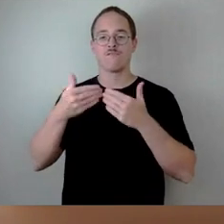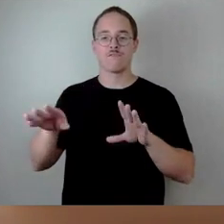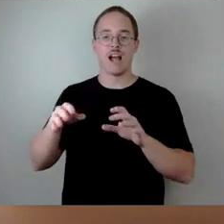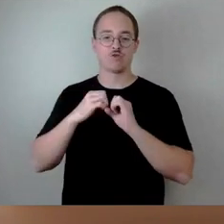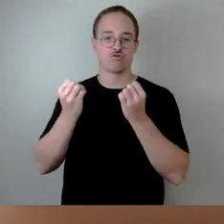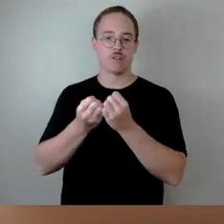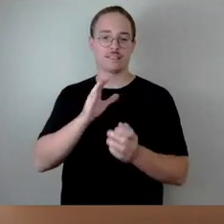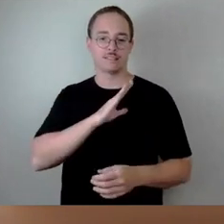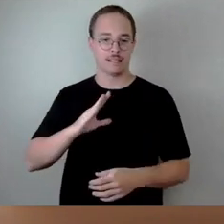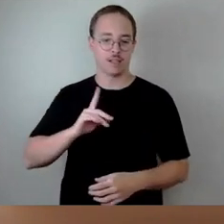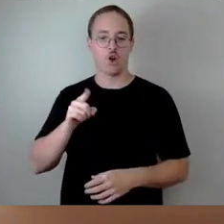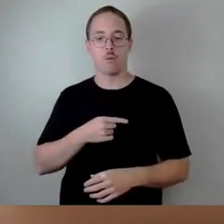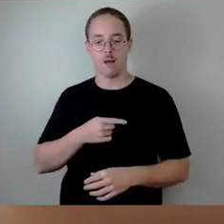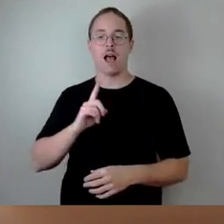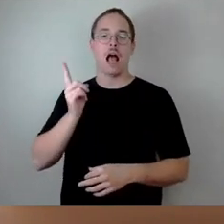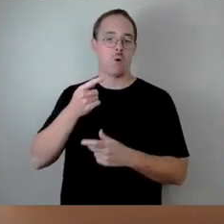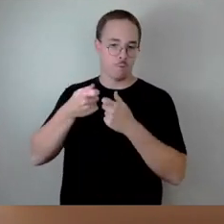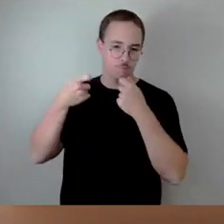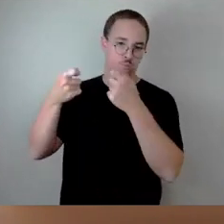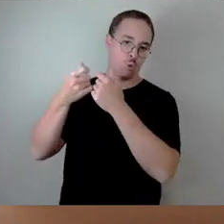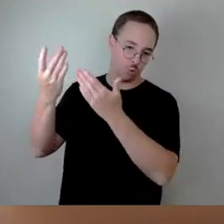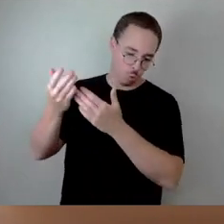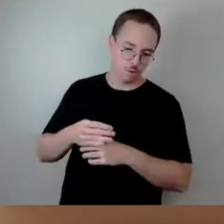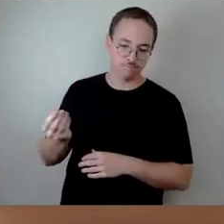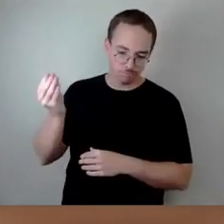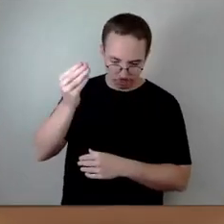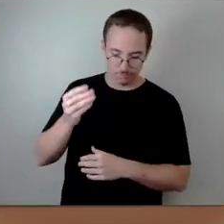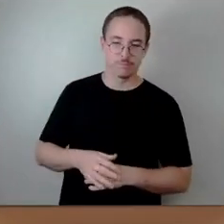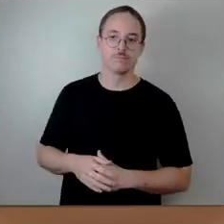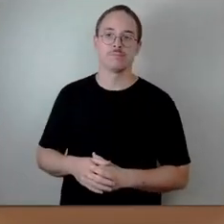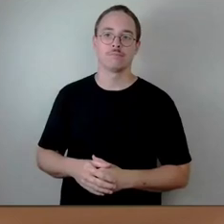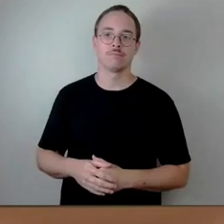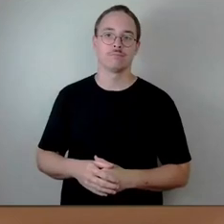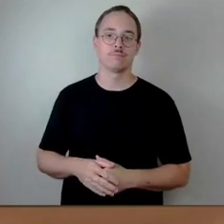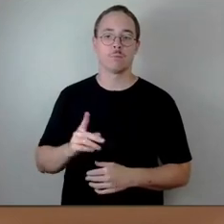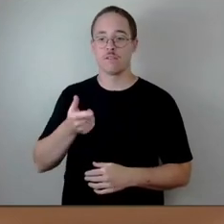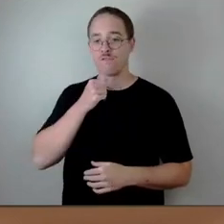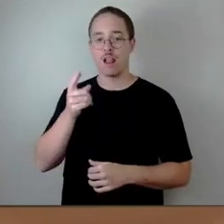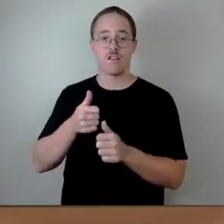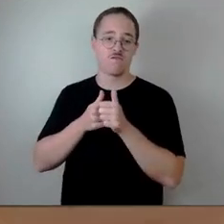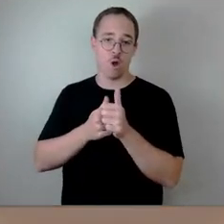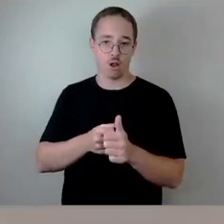gegenüber dem Bund Komma einzufügen. Wer dem folgen möchte, den bitte ich jetzt um Stimmzeichen.